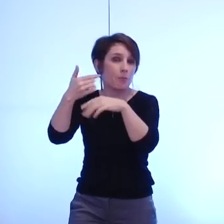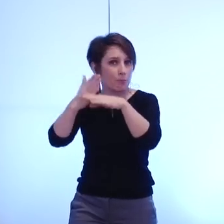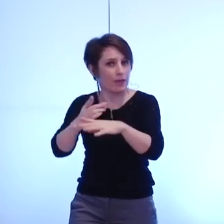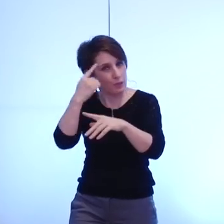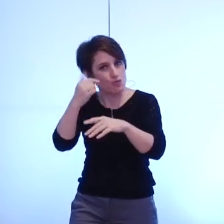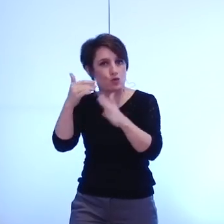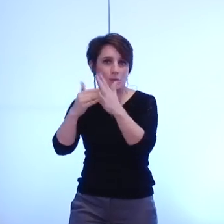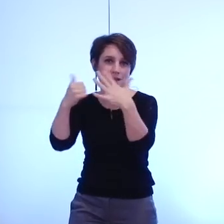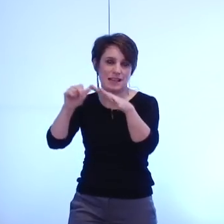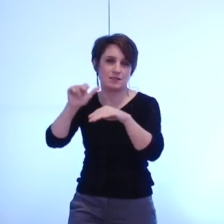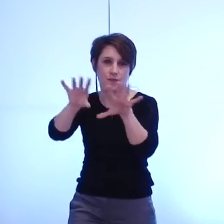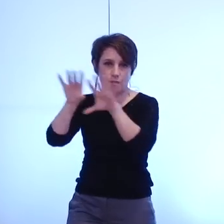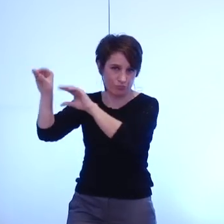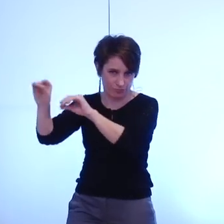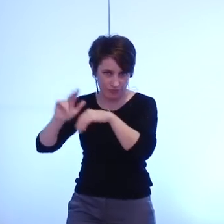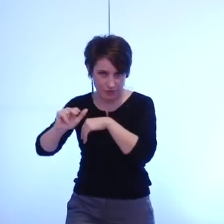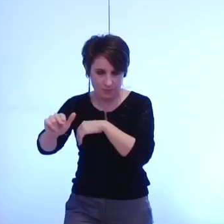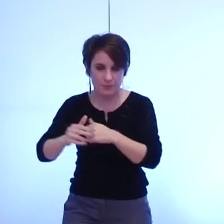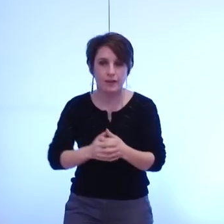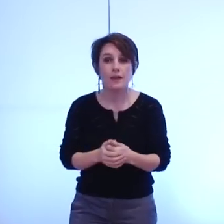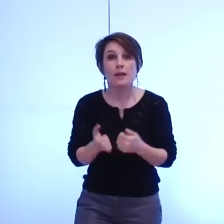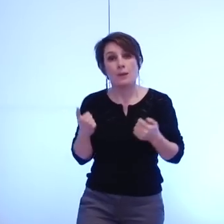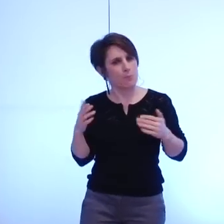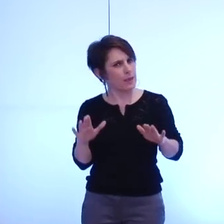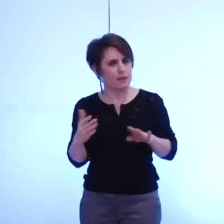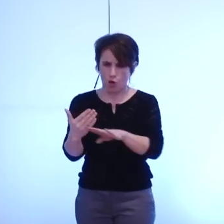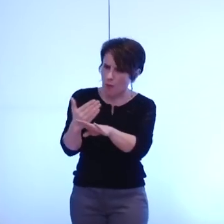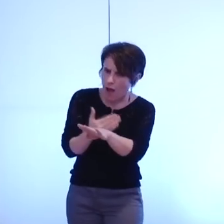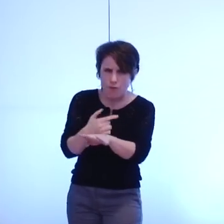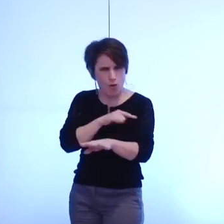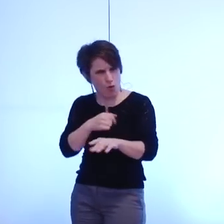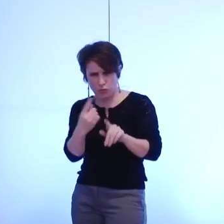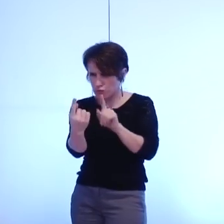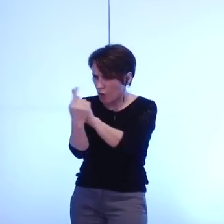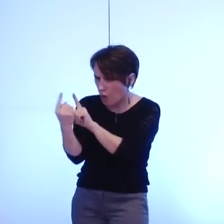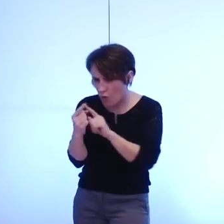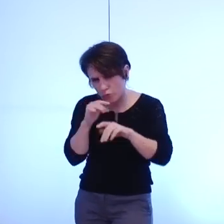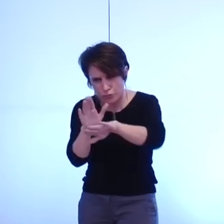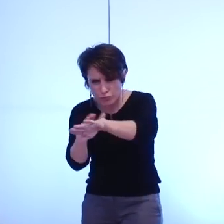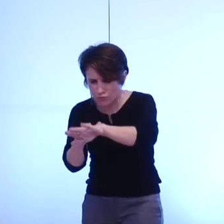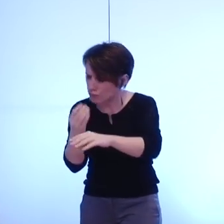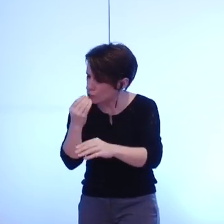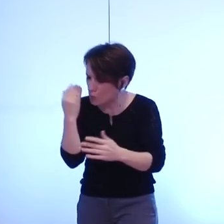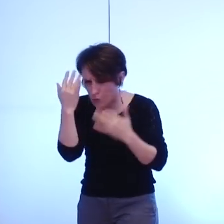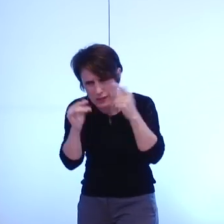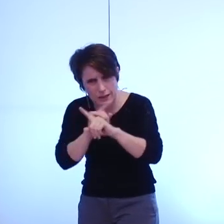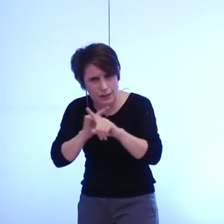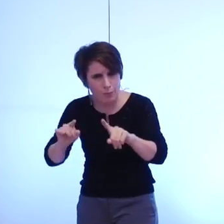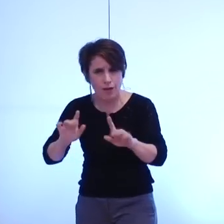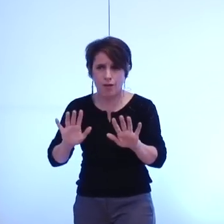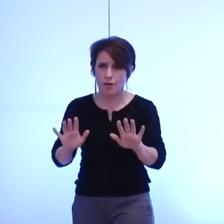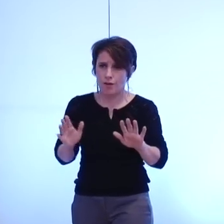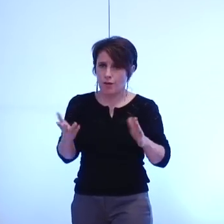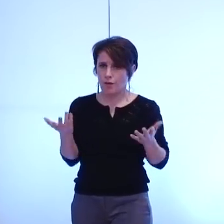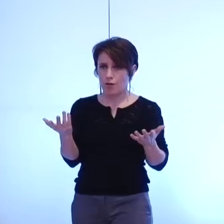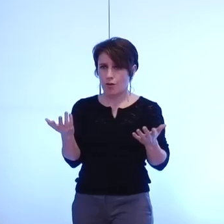de transfert mais dès à présent nous avons tenu à les rassurer sur les conditions qui sont effectives demain